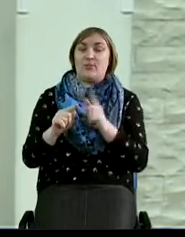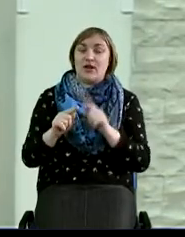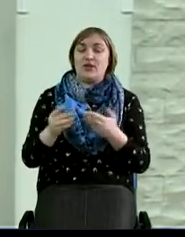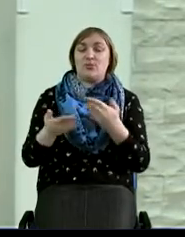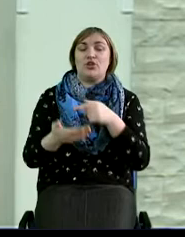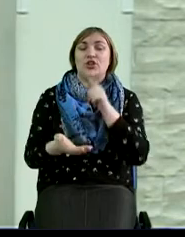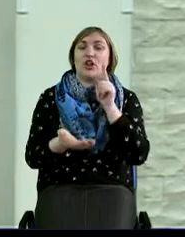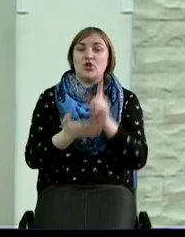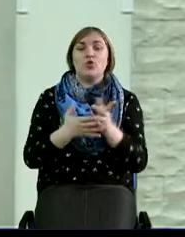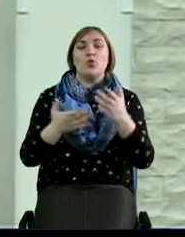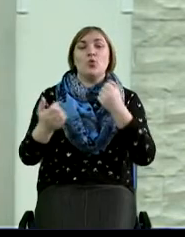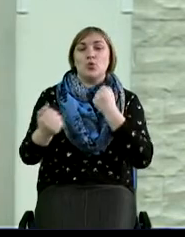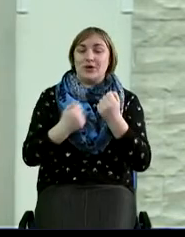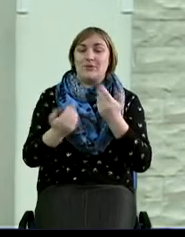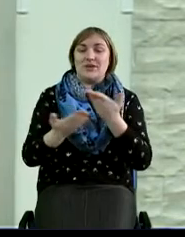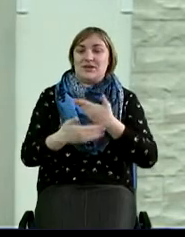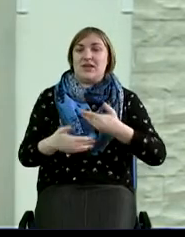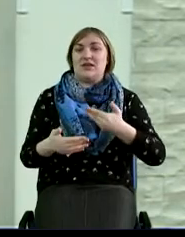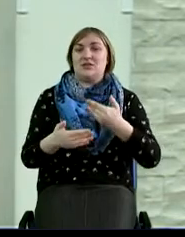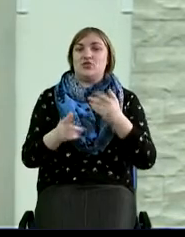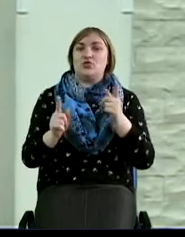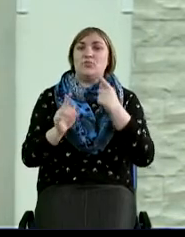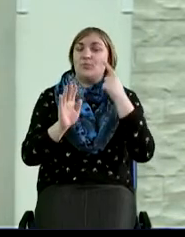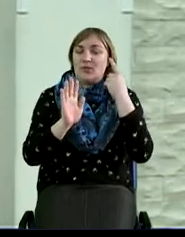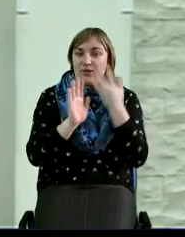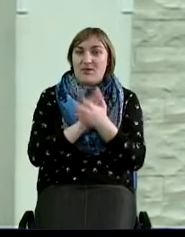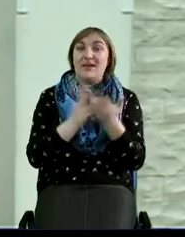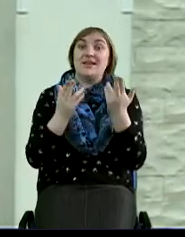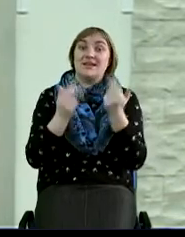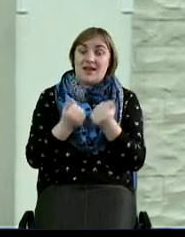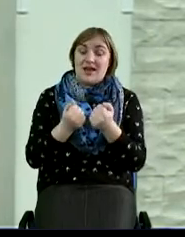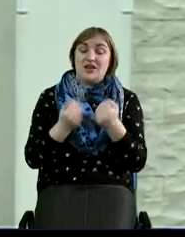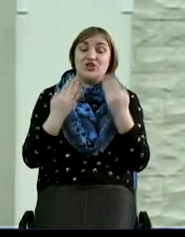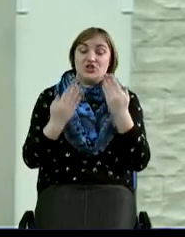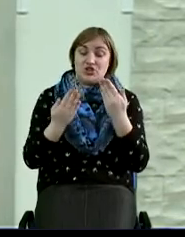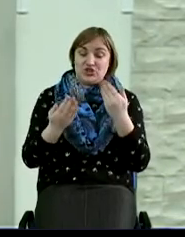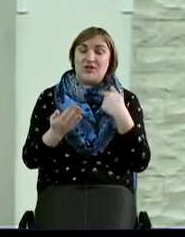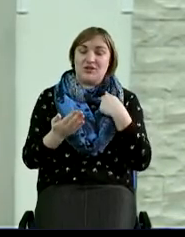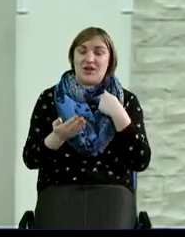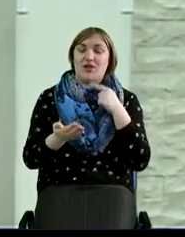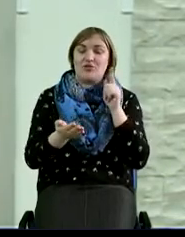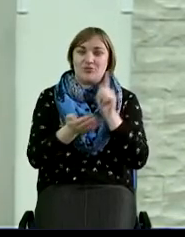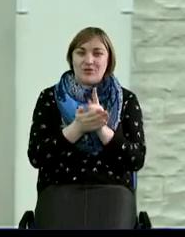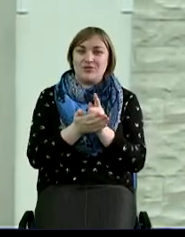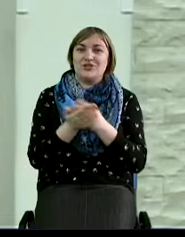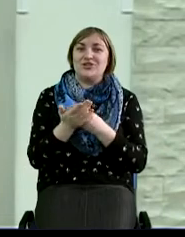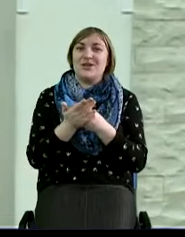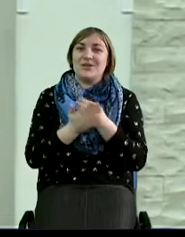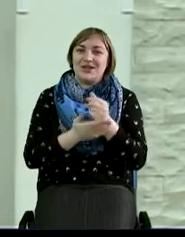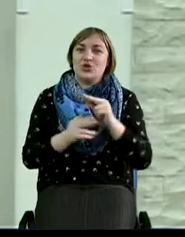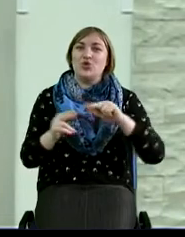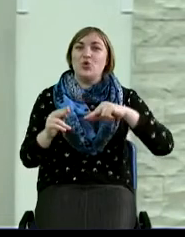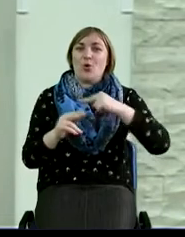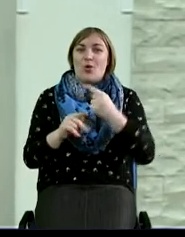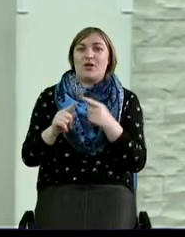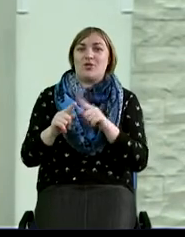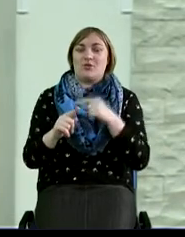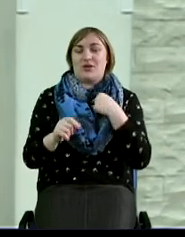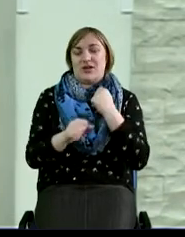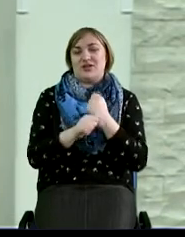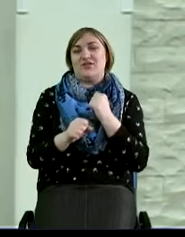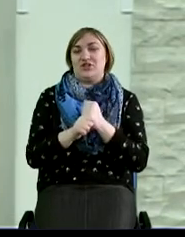как-то нас укрепить и понимать, что да, в данный момент я, наверное, должен заплатить долг, который в свое время я совершил.